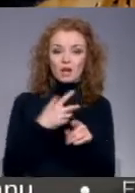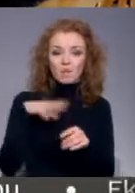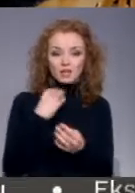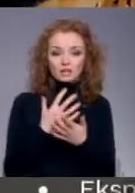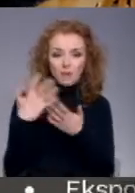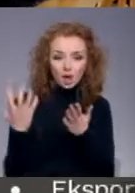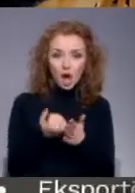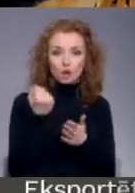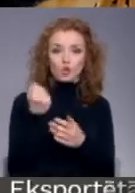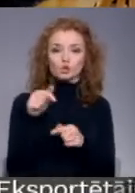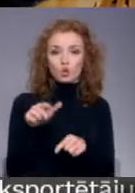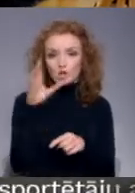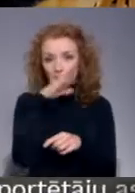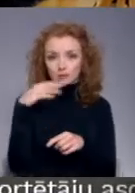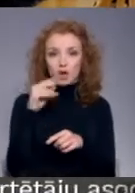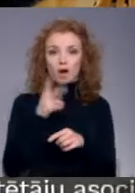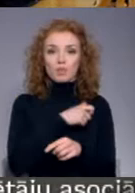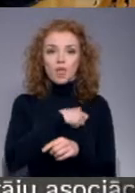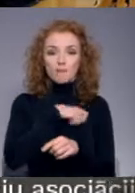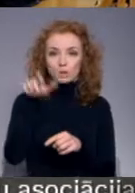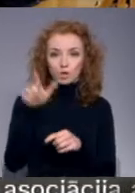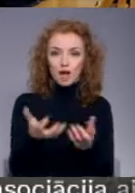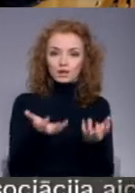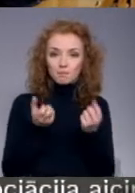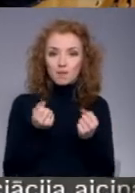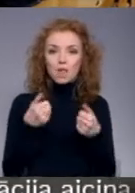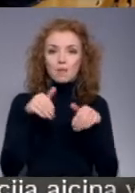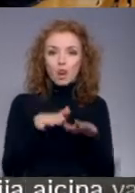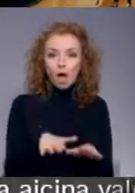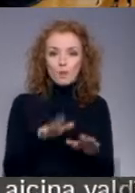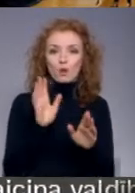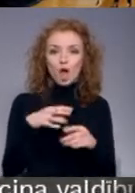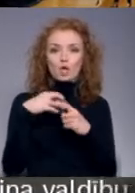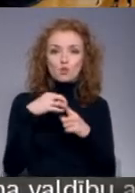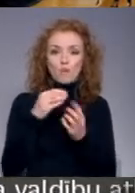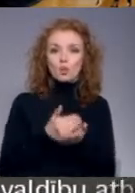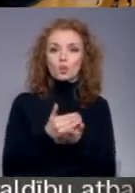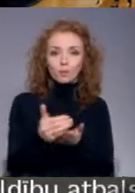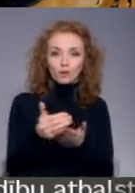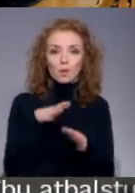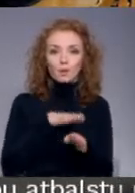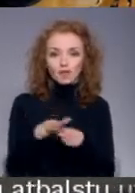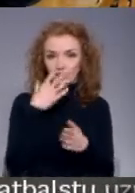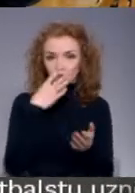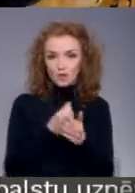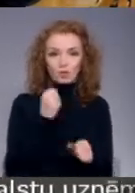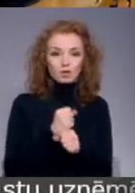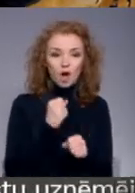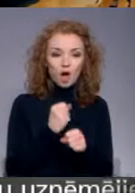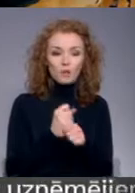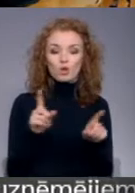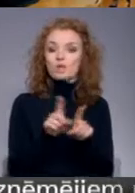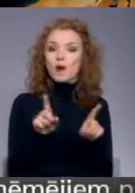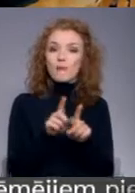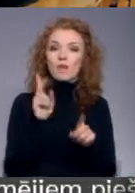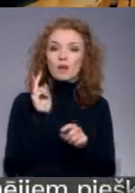iespēju, ka deputāti pieņem lēmumu, slēmumu, lai doma turpinā pildīt savu darbu. Tieši tāpat tās, kā